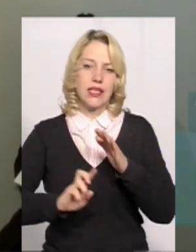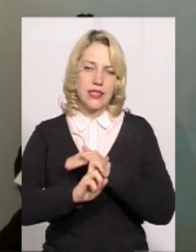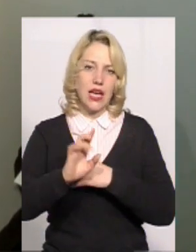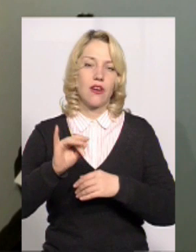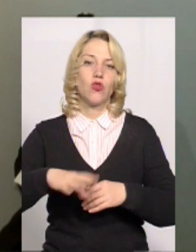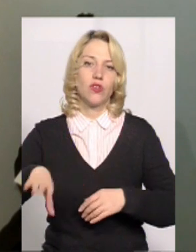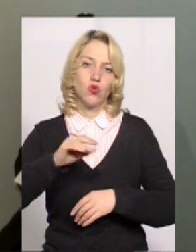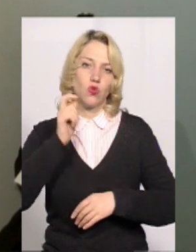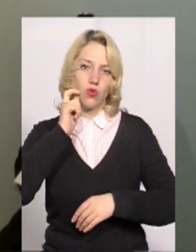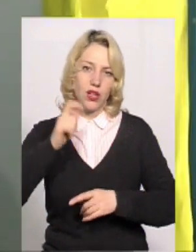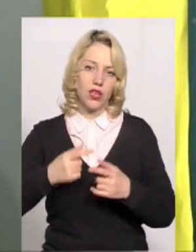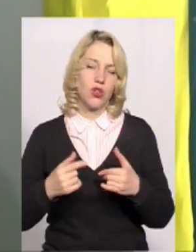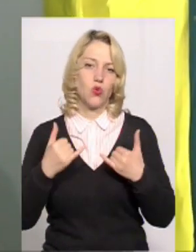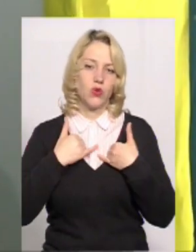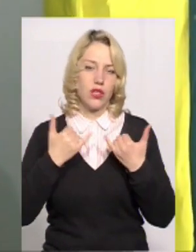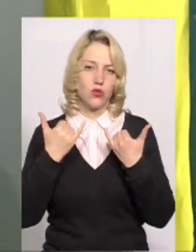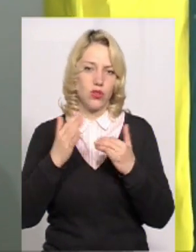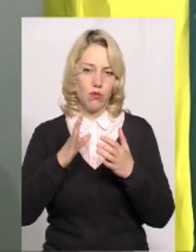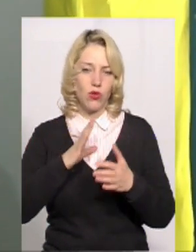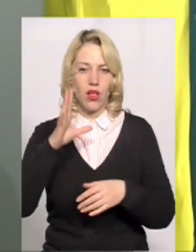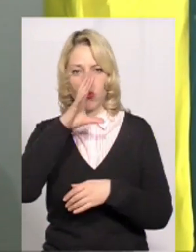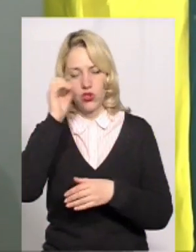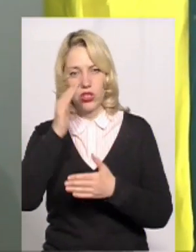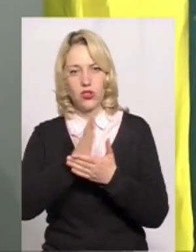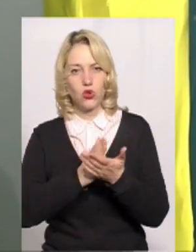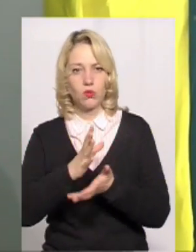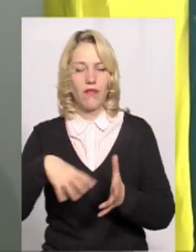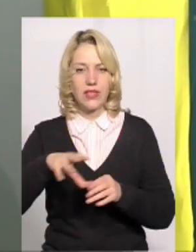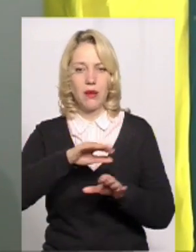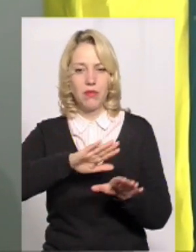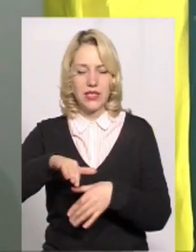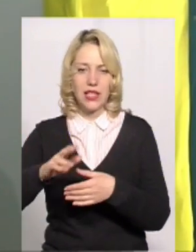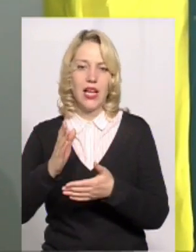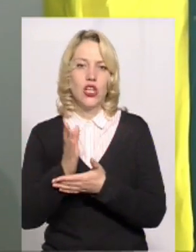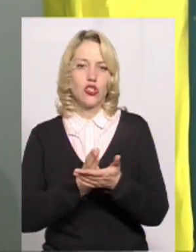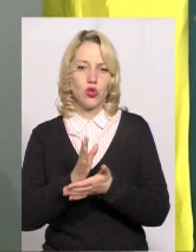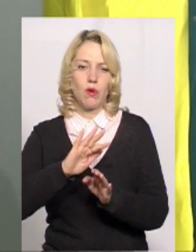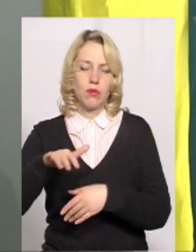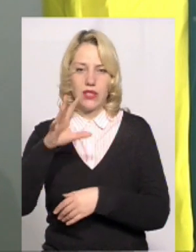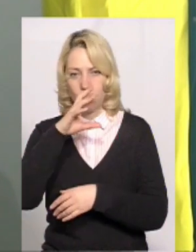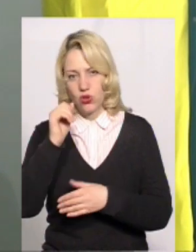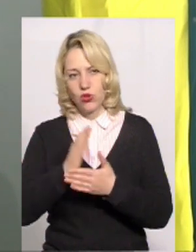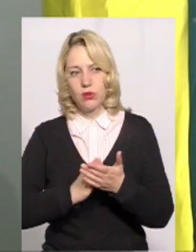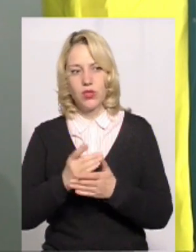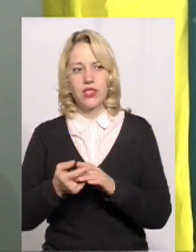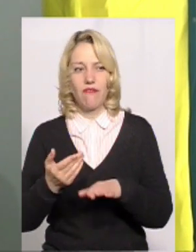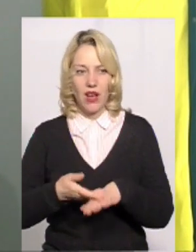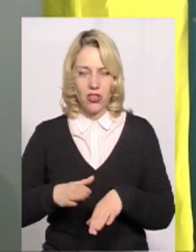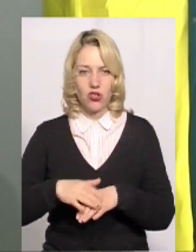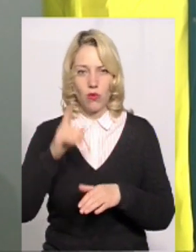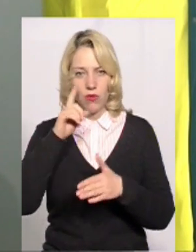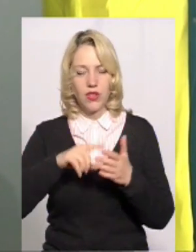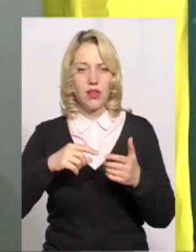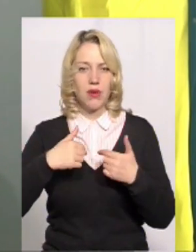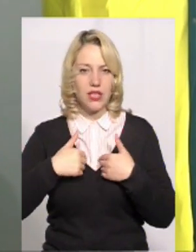всю нашу країну. У нас сьогодні була нічна служба. У нас всі після служби, після нічної служби. Це дуже важко. Повірте мені,